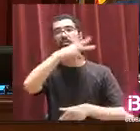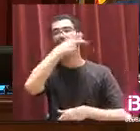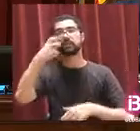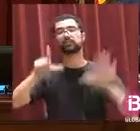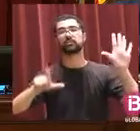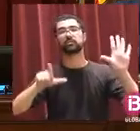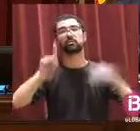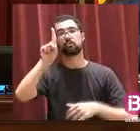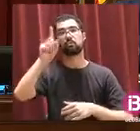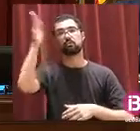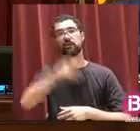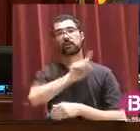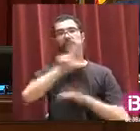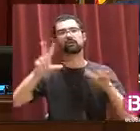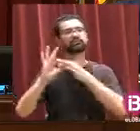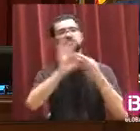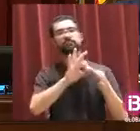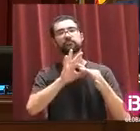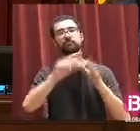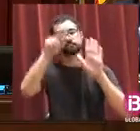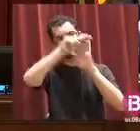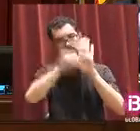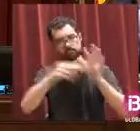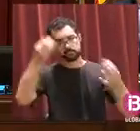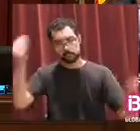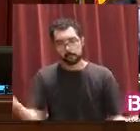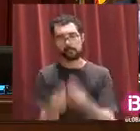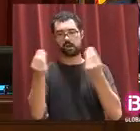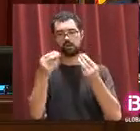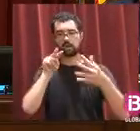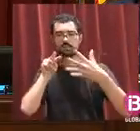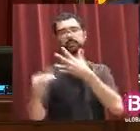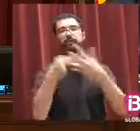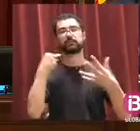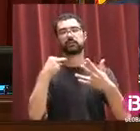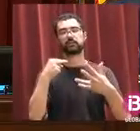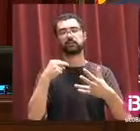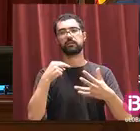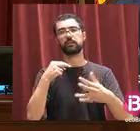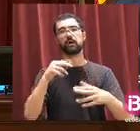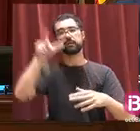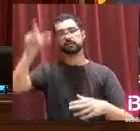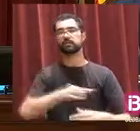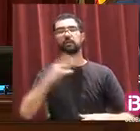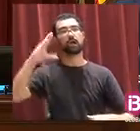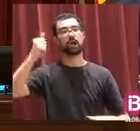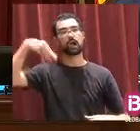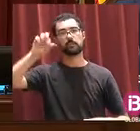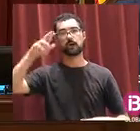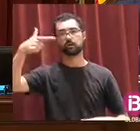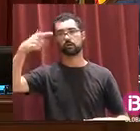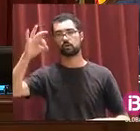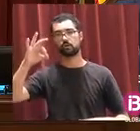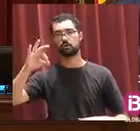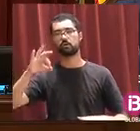68 barra 18, relativa a les mesures de millora d'eficiència i transparència que formen la diputada senyora Laura Camargo i Fernanda i Ruc, voluntari, Podem i Llet